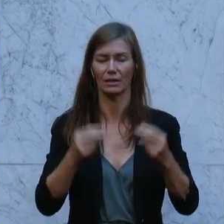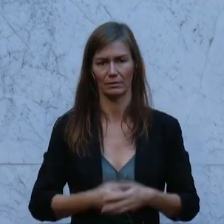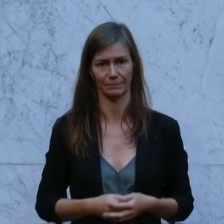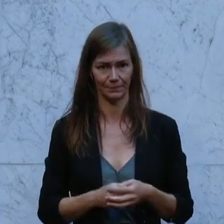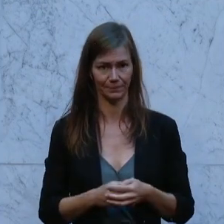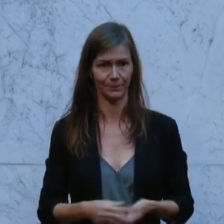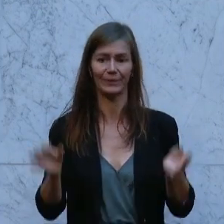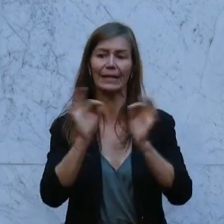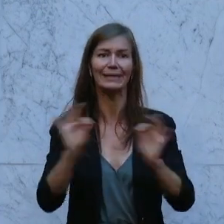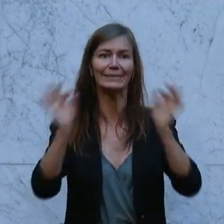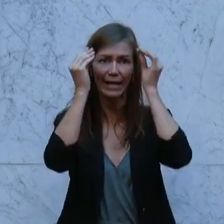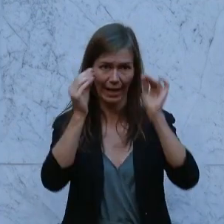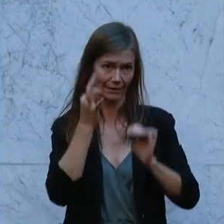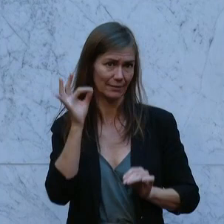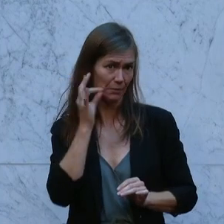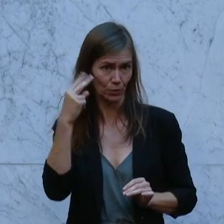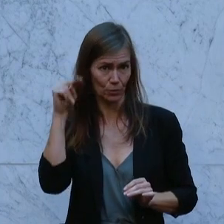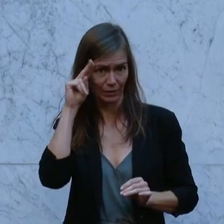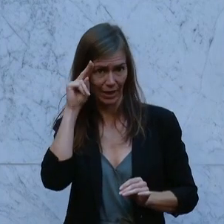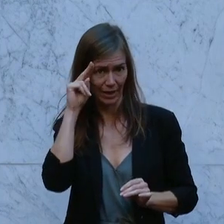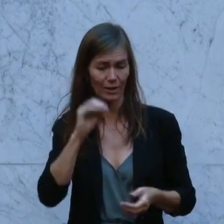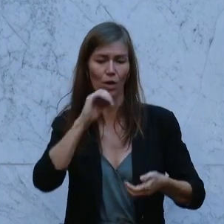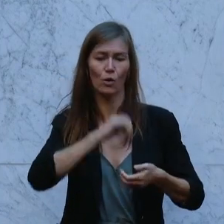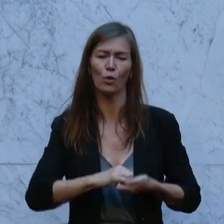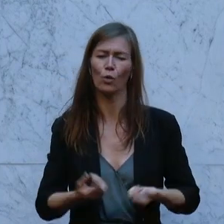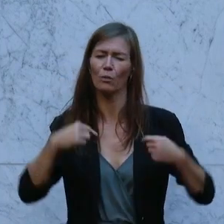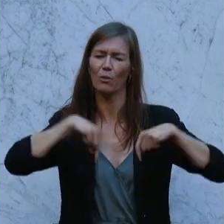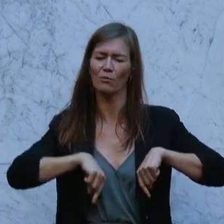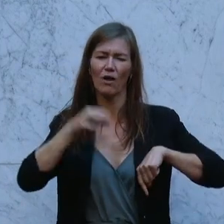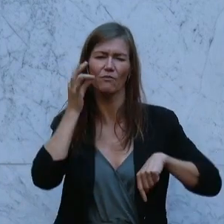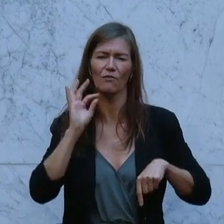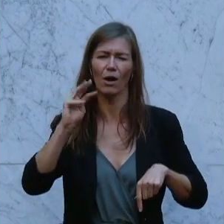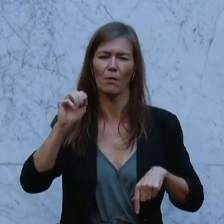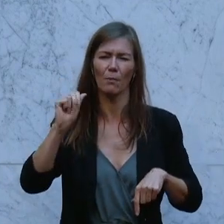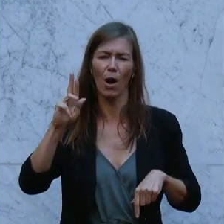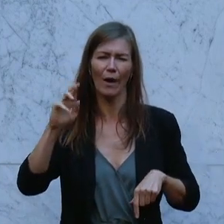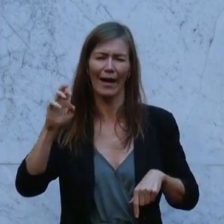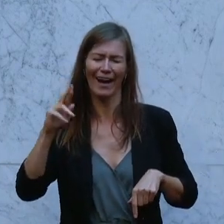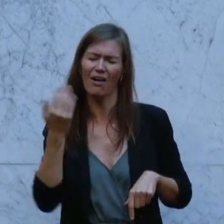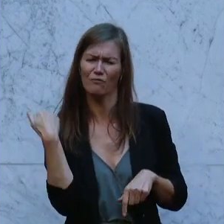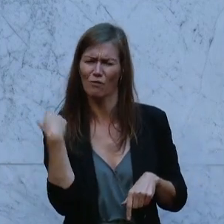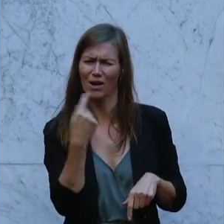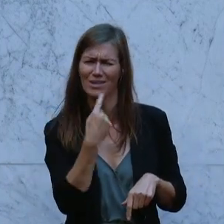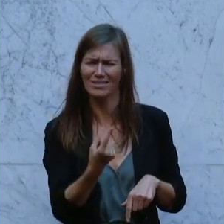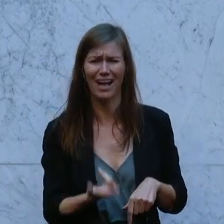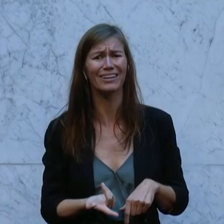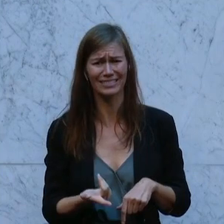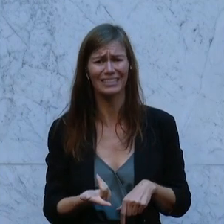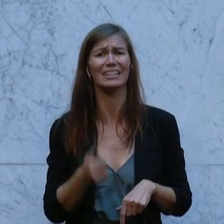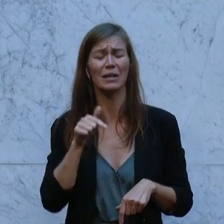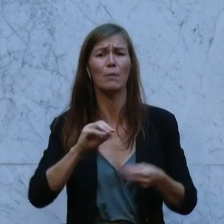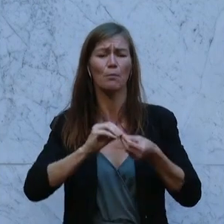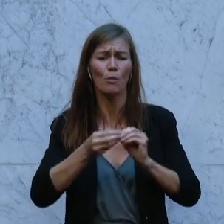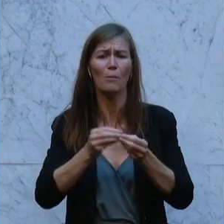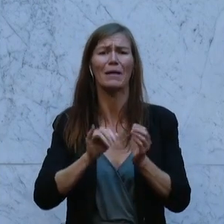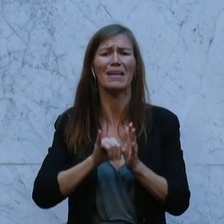Sehr geehrte Damen und Herren, die Klubobfrau Sigi Mauritz vorhin ausgeführt, wir leben in einer fossilgetriebenen Inflation. Wir sehen und spüren die Folgen jeden Tag